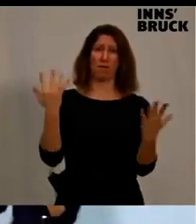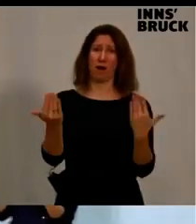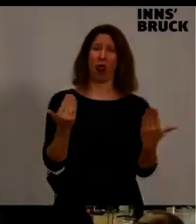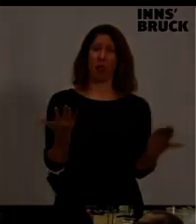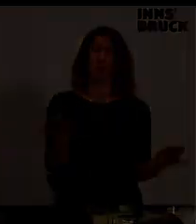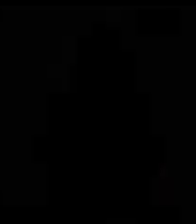Danke. Danke.